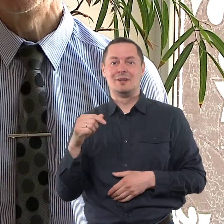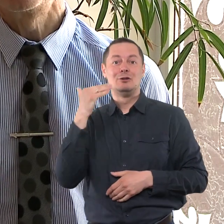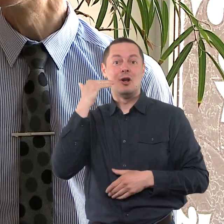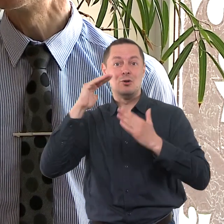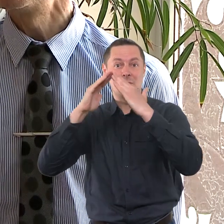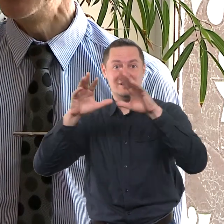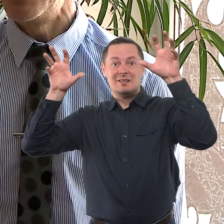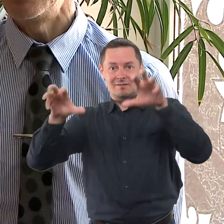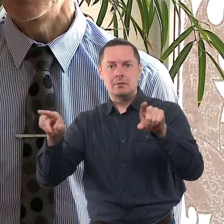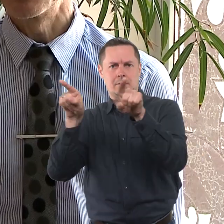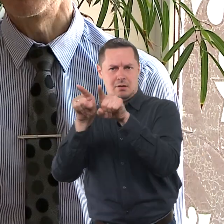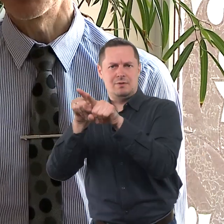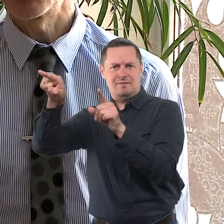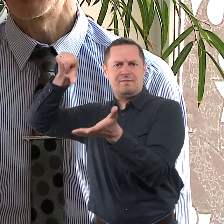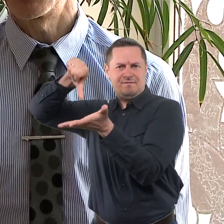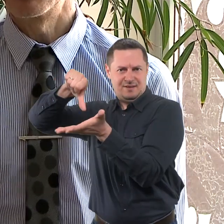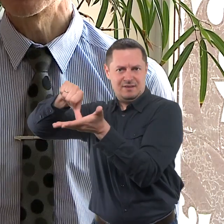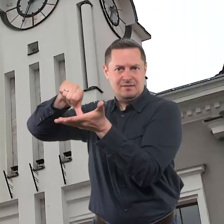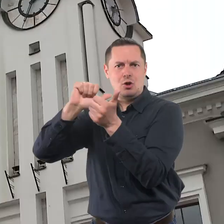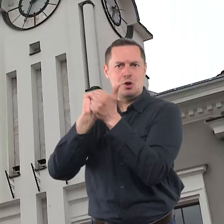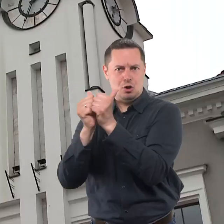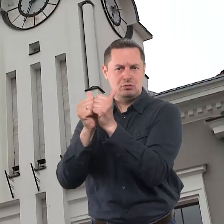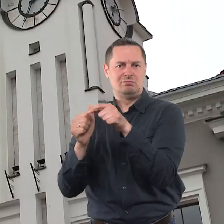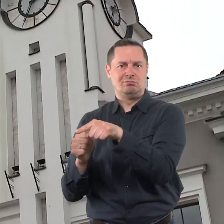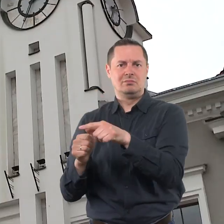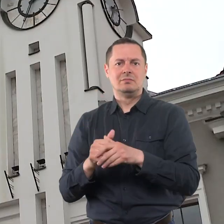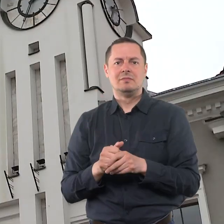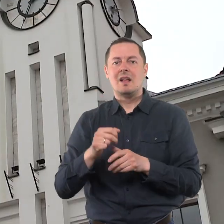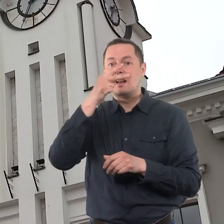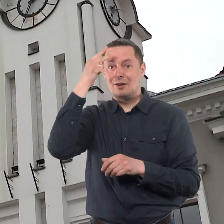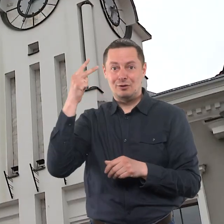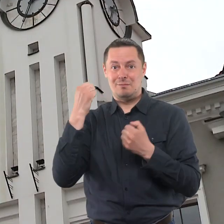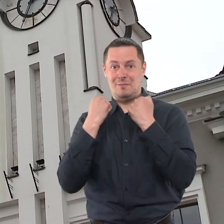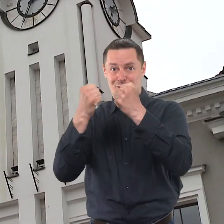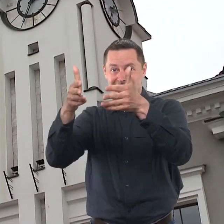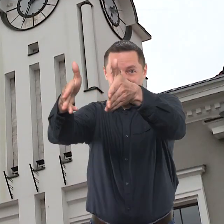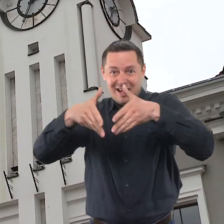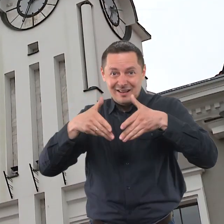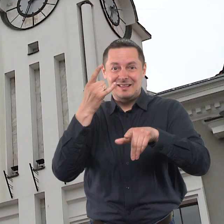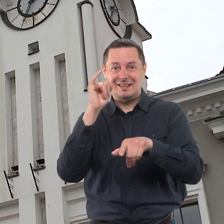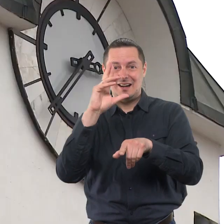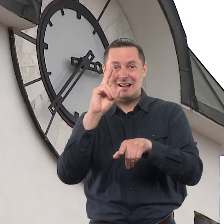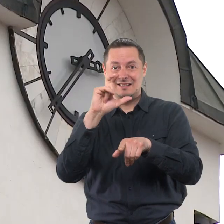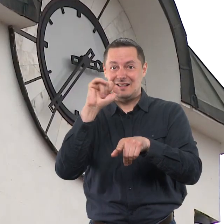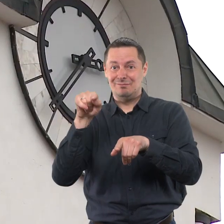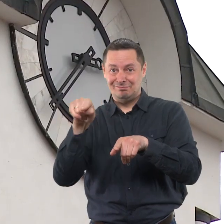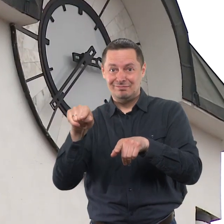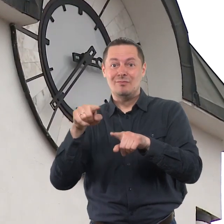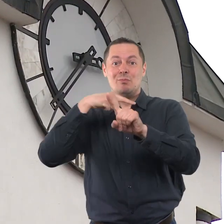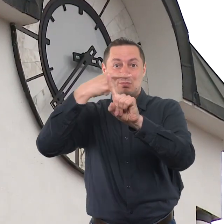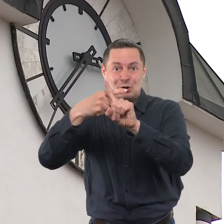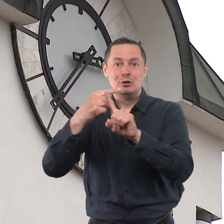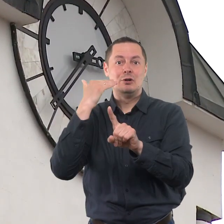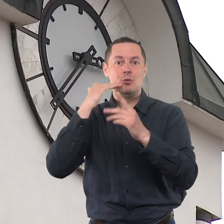šiuliusiai valdybei vykdant viešuosius pirkimus. Lietuvos automobilių kelių direkcijos ir šiulius miestos savivalgybės atstovai